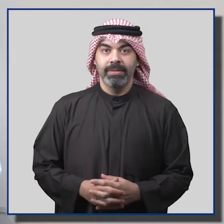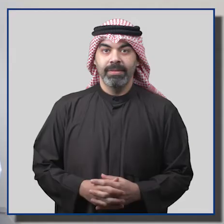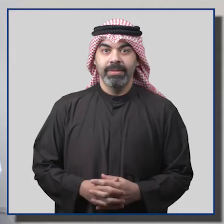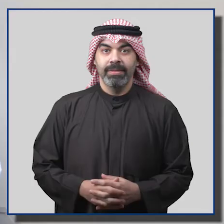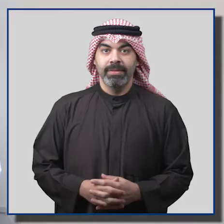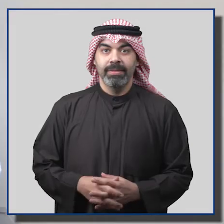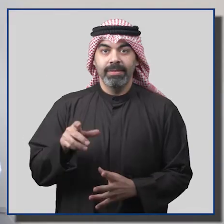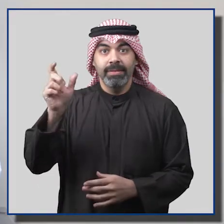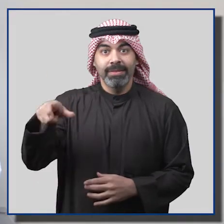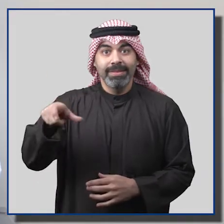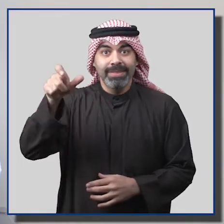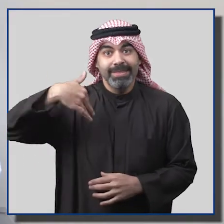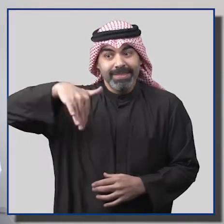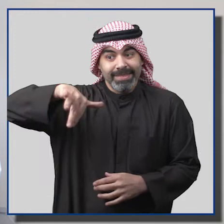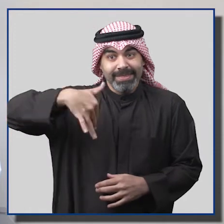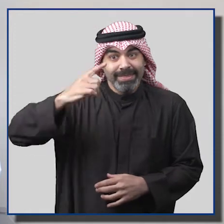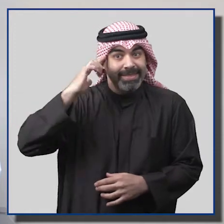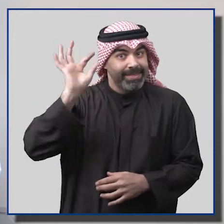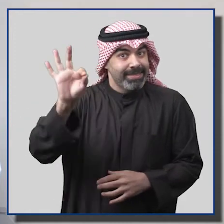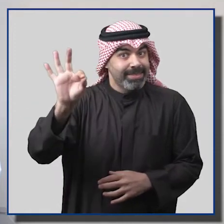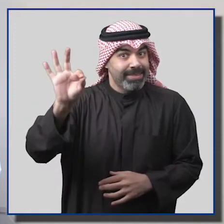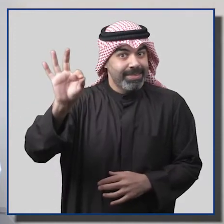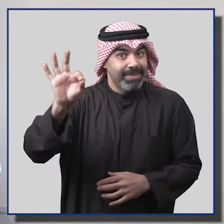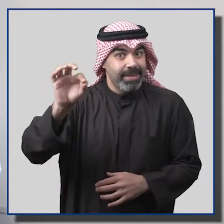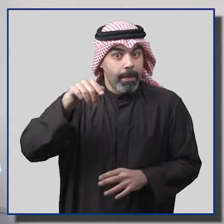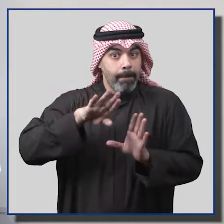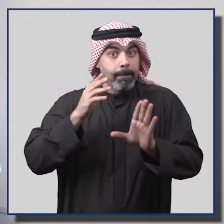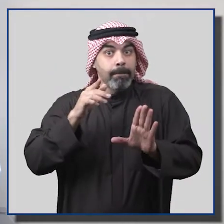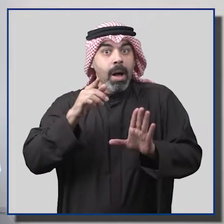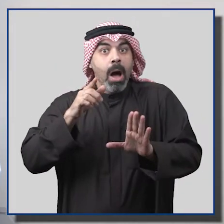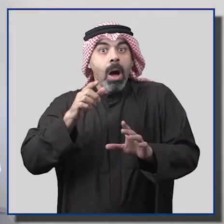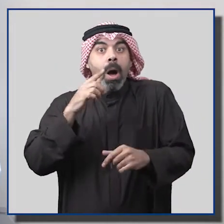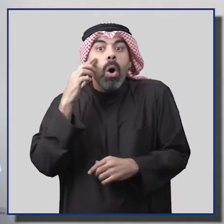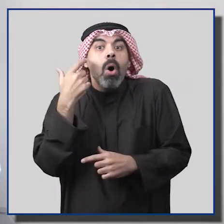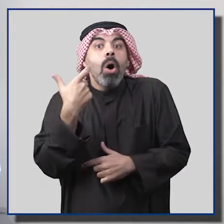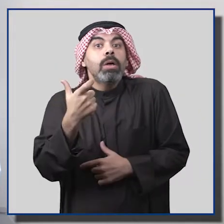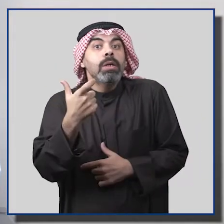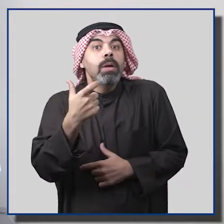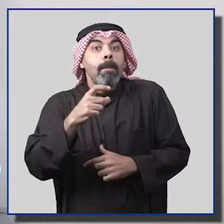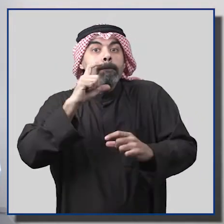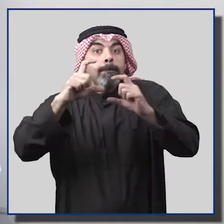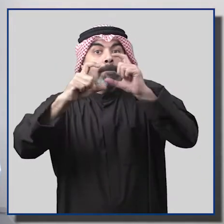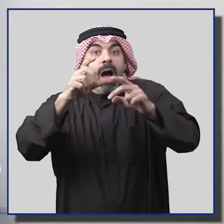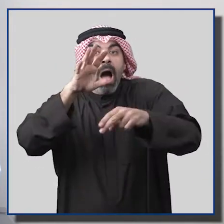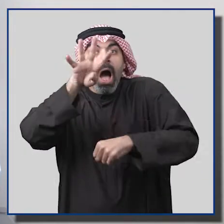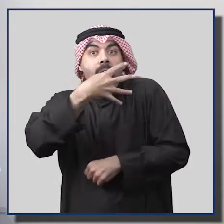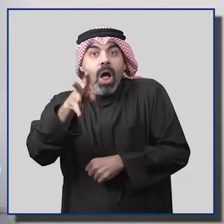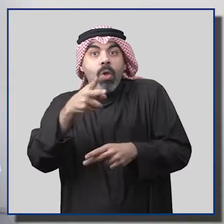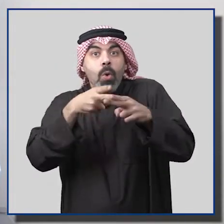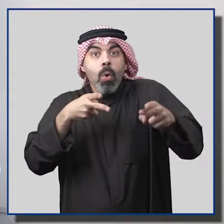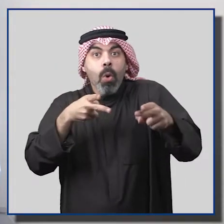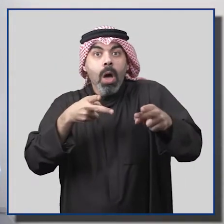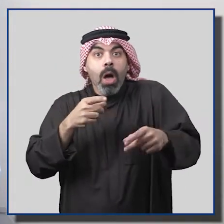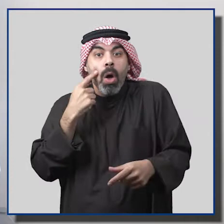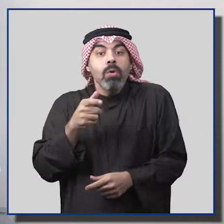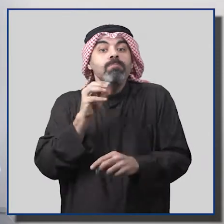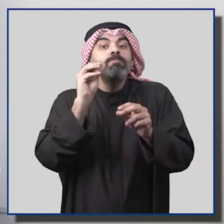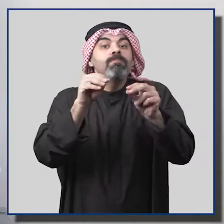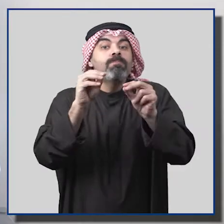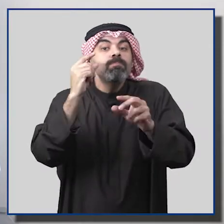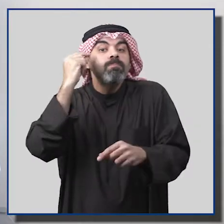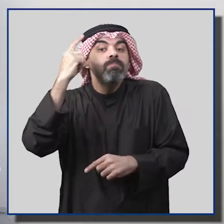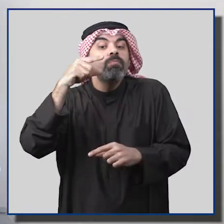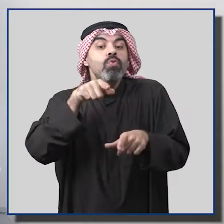عملاءنا الأعزاء من باب حرص البنك الأهلي الكويتي على توعية العملاء من الناحية المصرفية